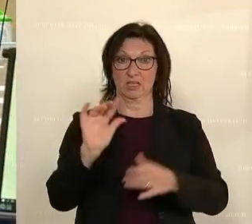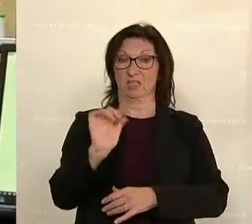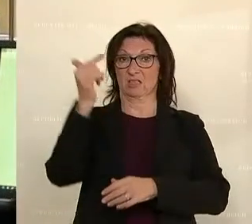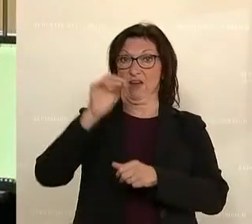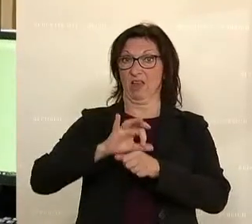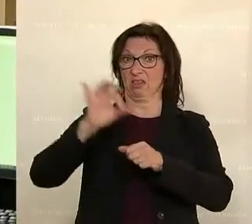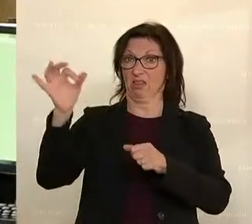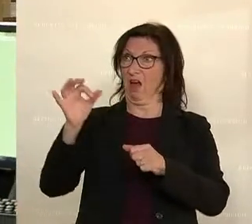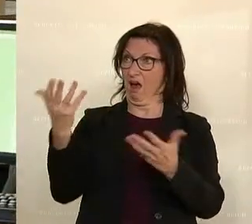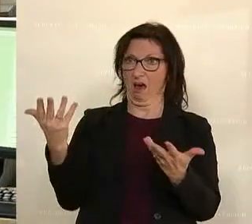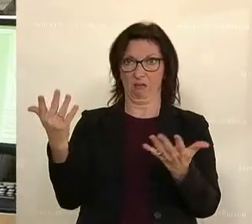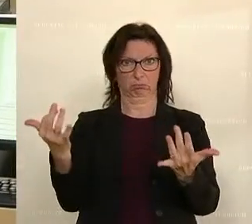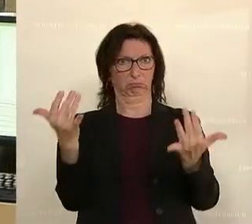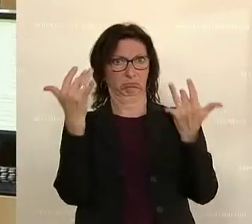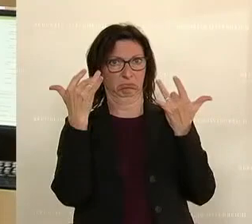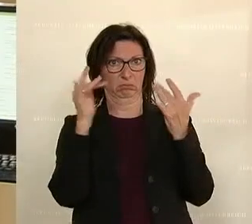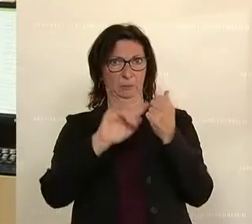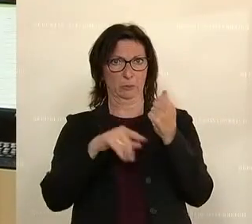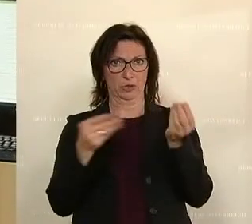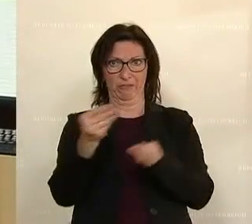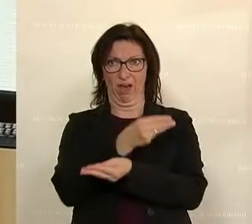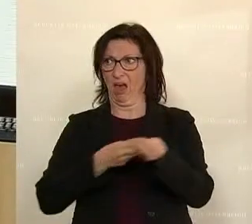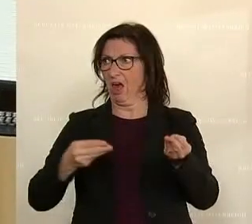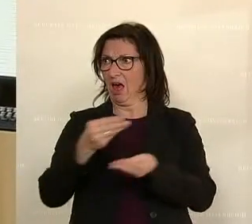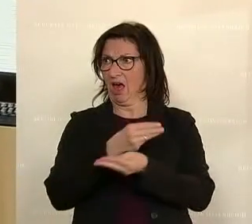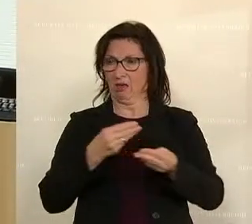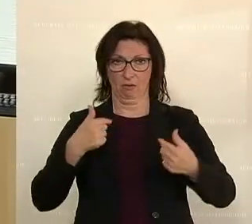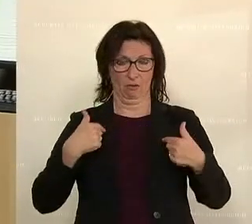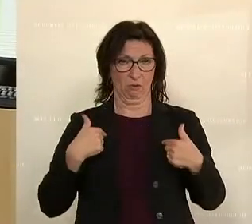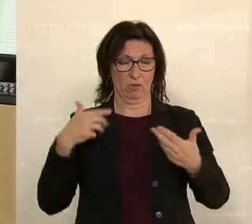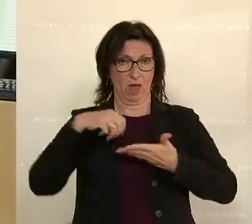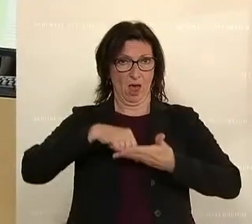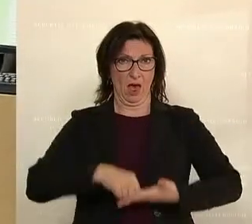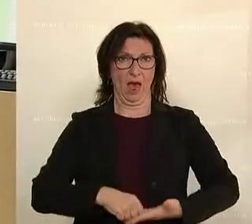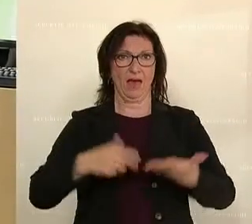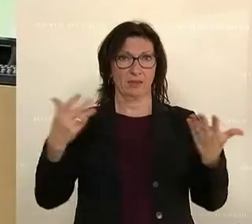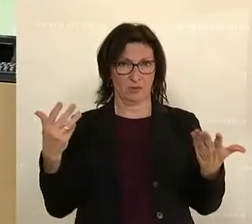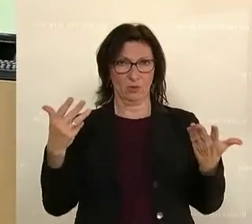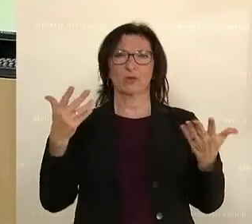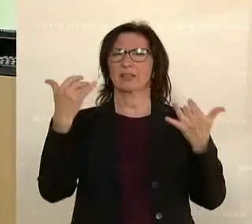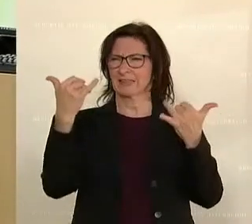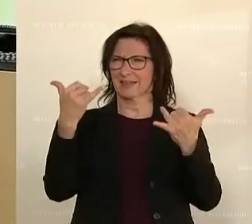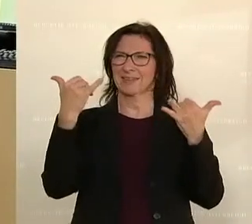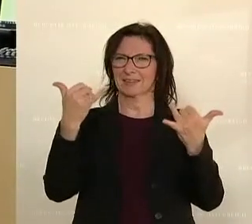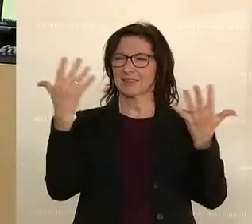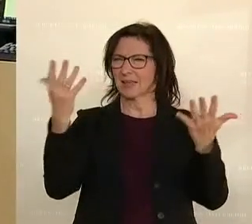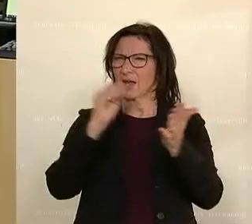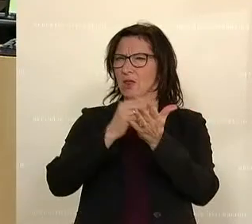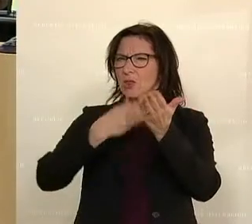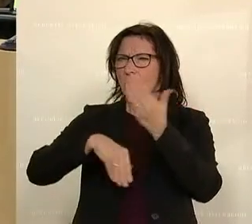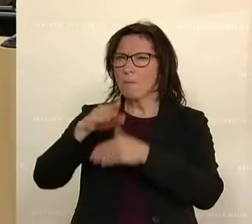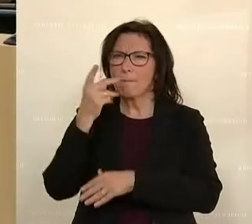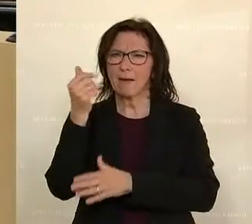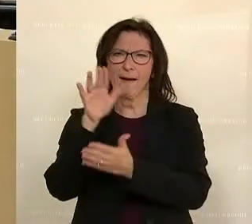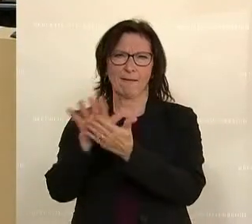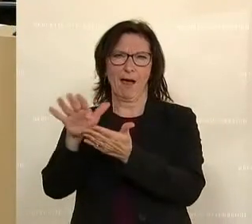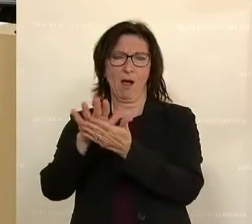Sportwissenschaftler und Betriebswirt. Und unter dem Eindruck des sich hinauflizitierens, wo wir jetzt noch mehr Geld ausgeben, noch